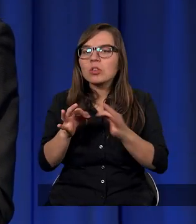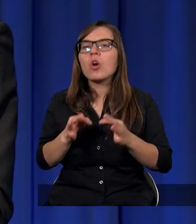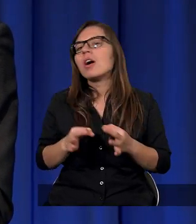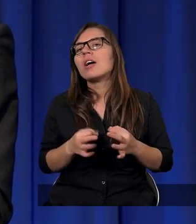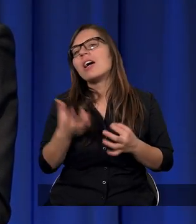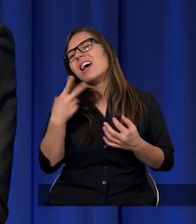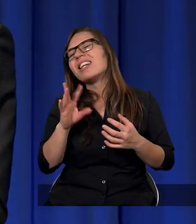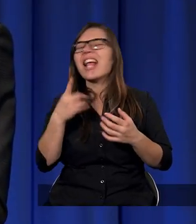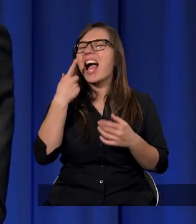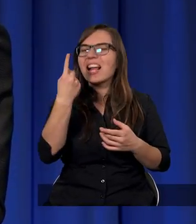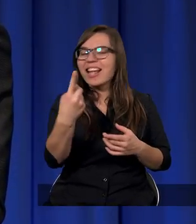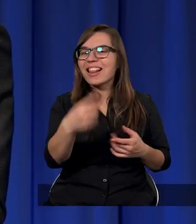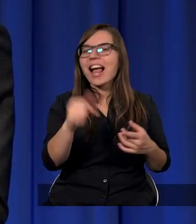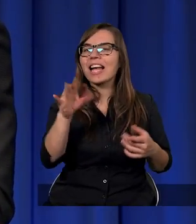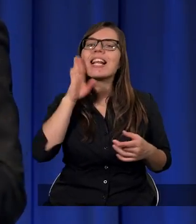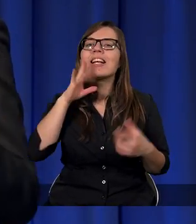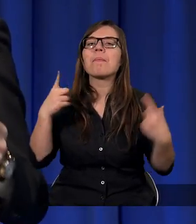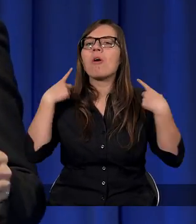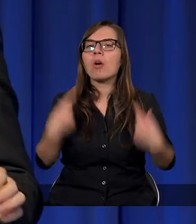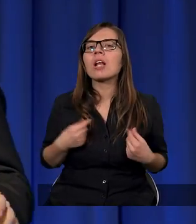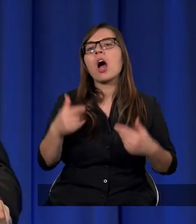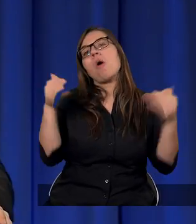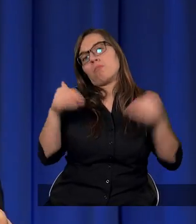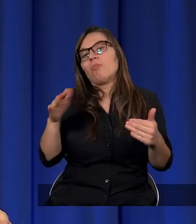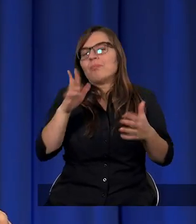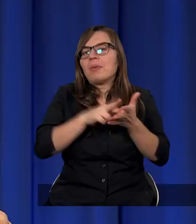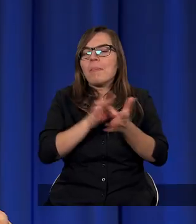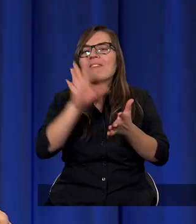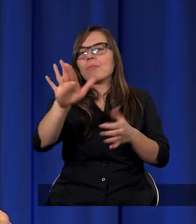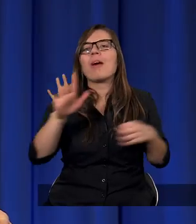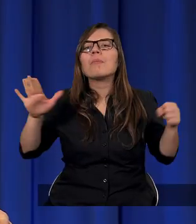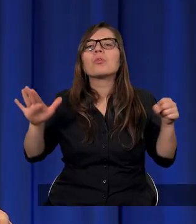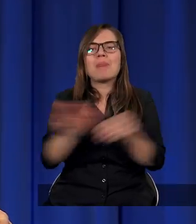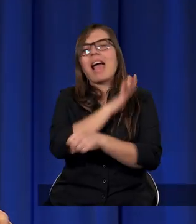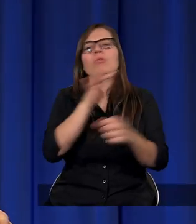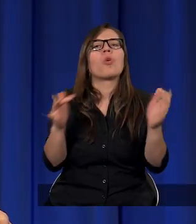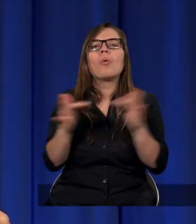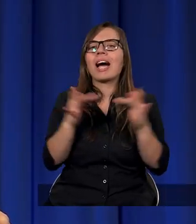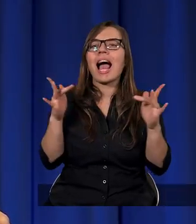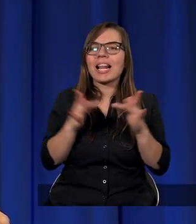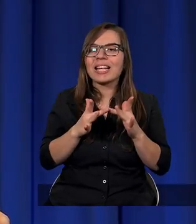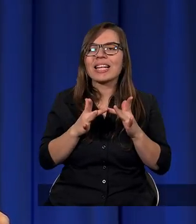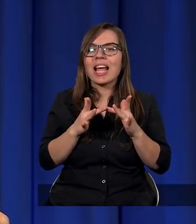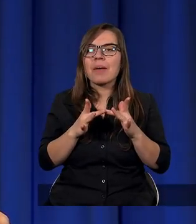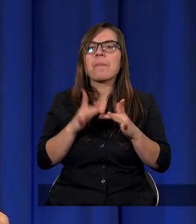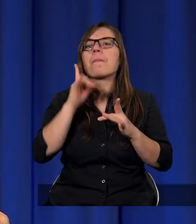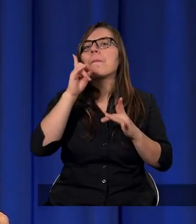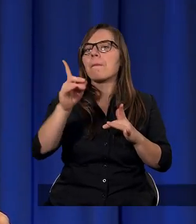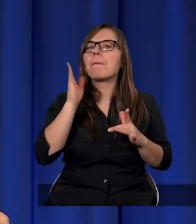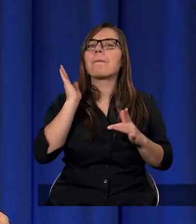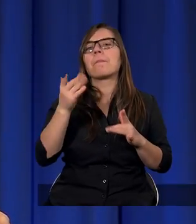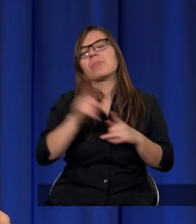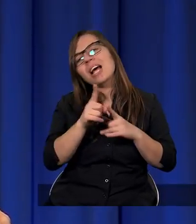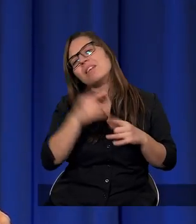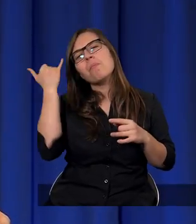nie są jedną i tą samą osobą, no to miało zupełną rację. To miało zupełną rację. Błędnie również